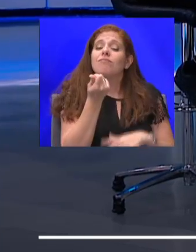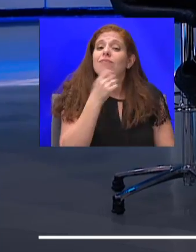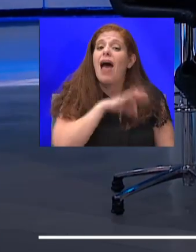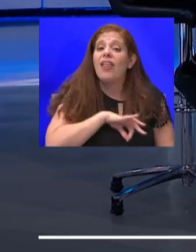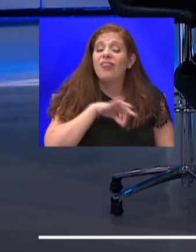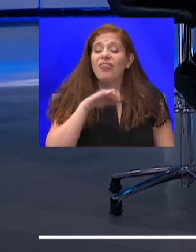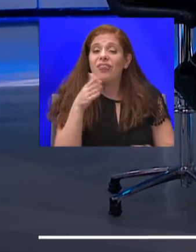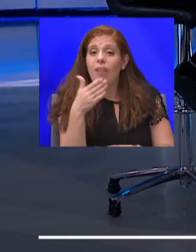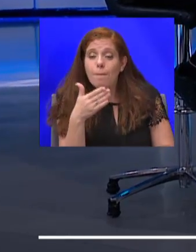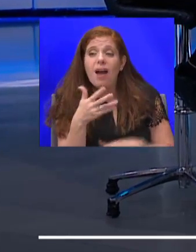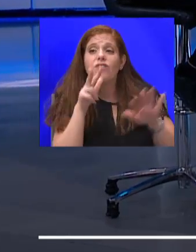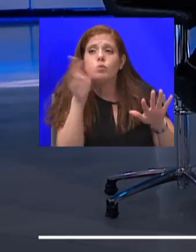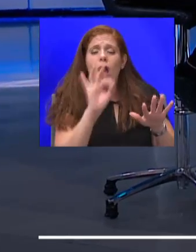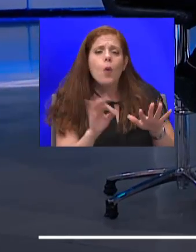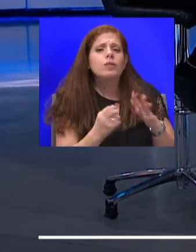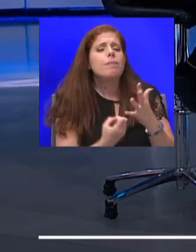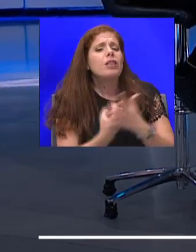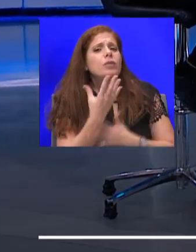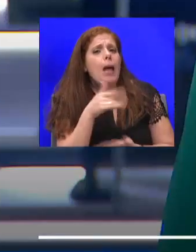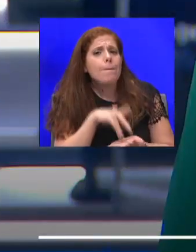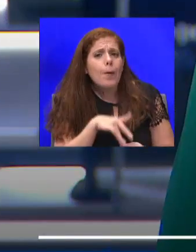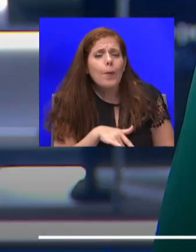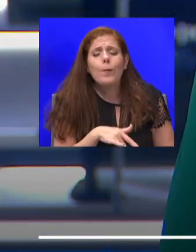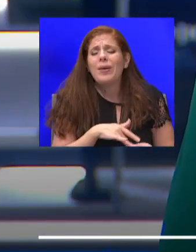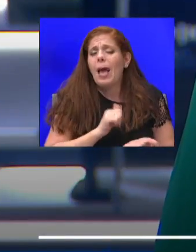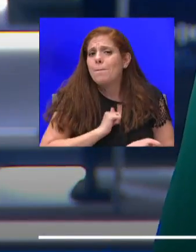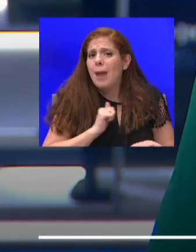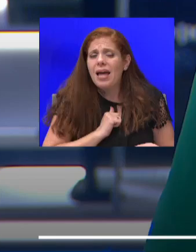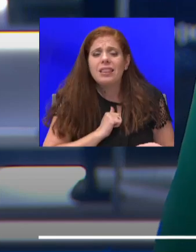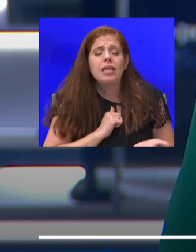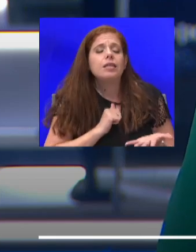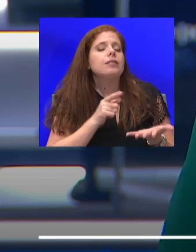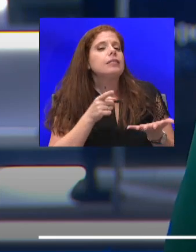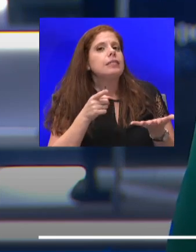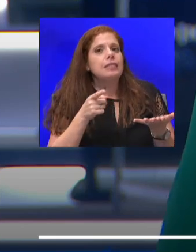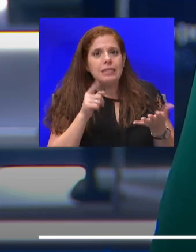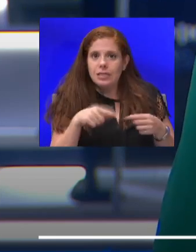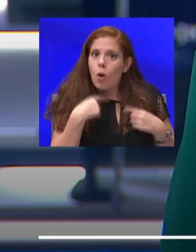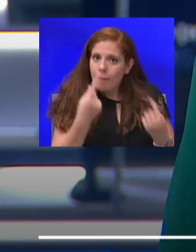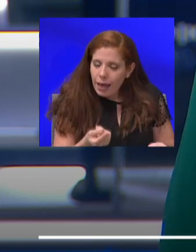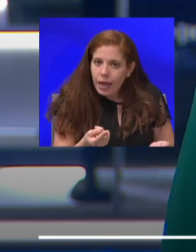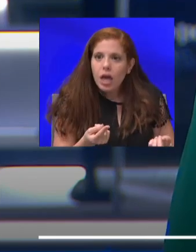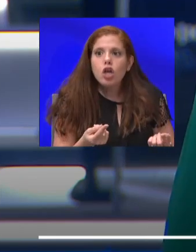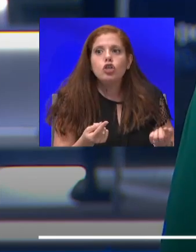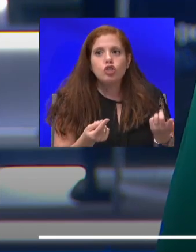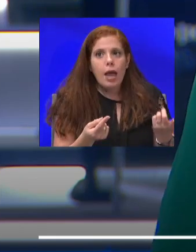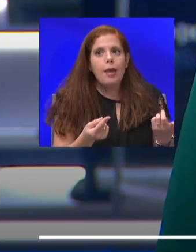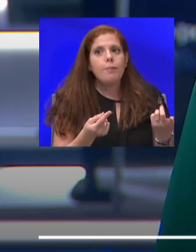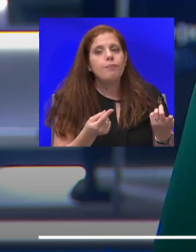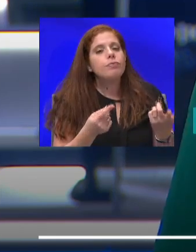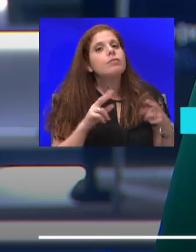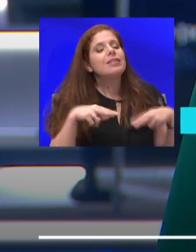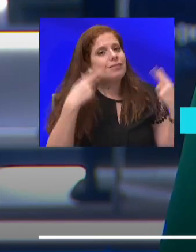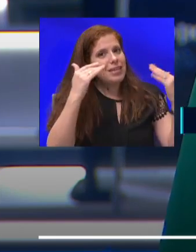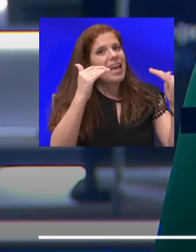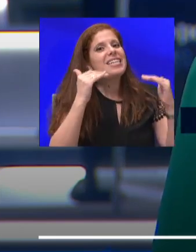המקומי, הפרטי, לנפש, זה אומר שתהיה ירידה מסוימת בלב